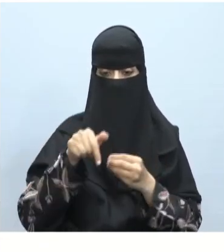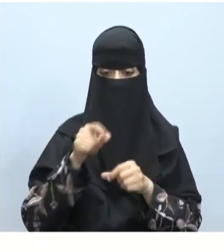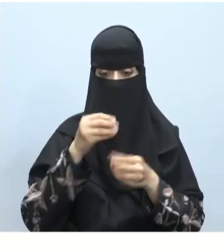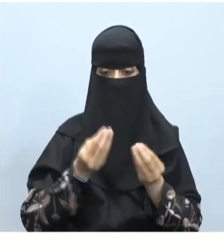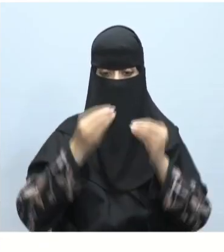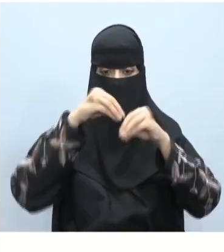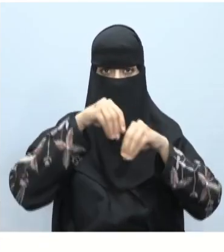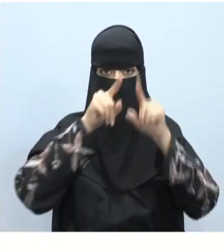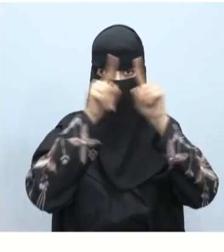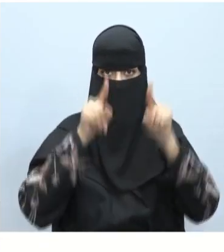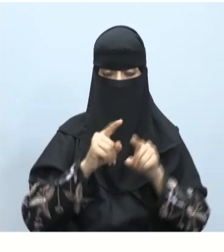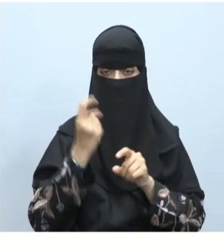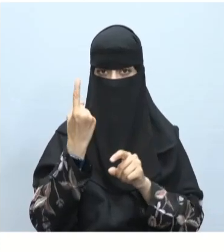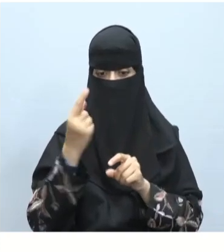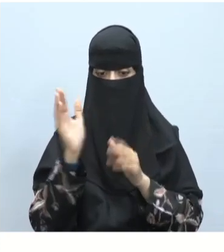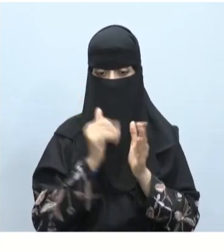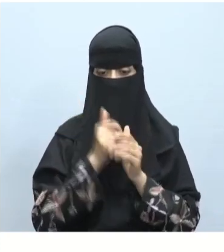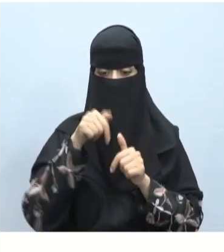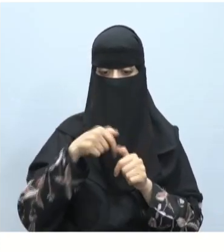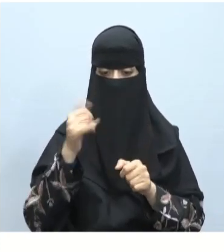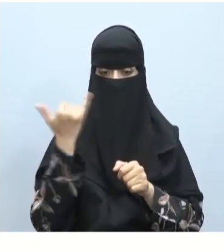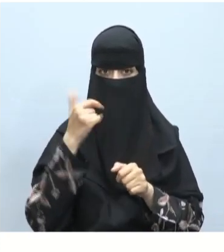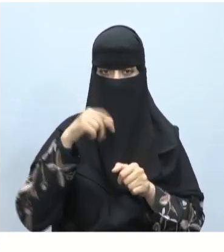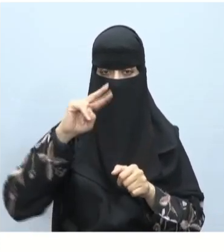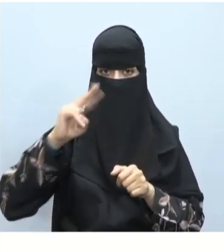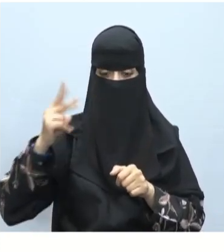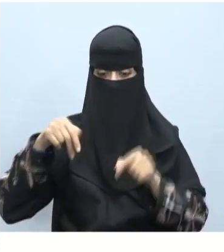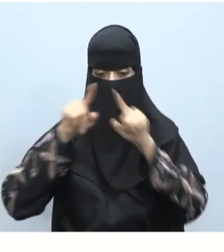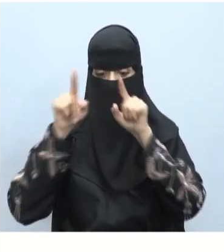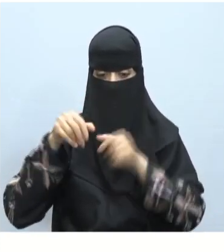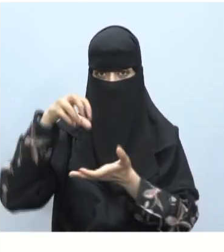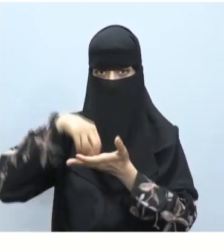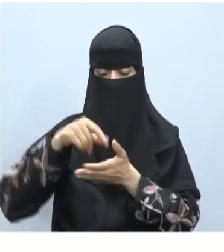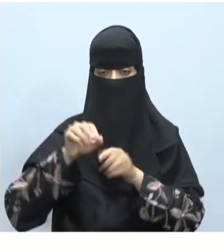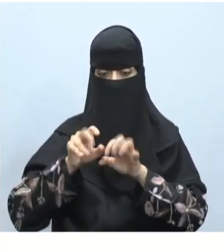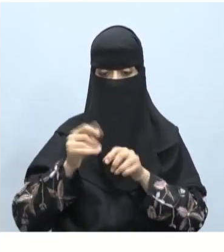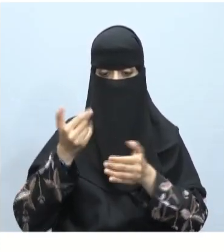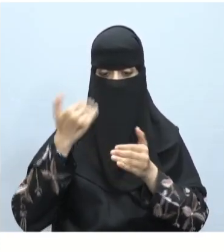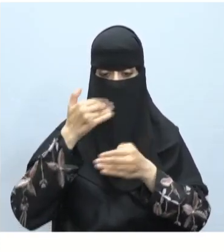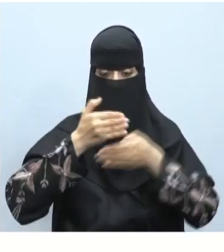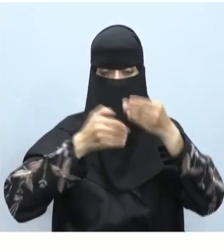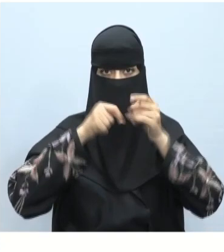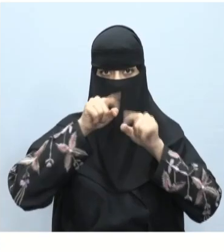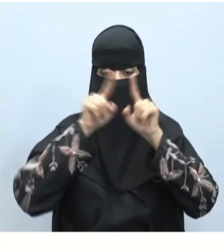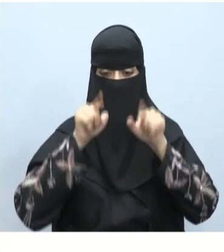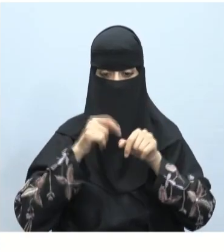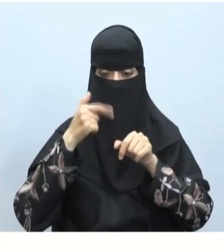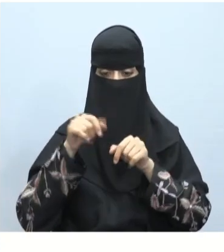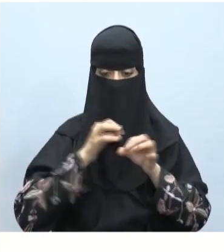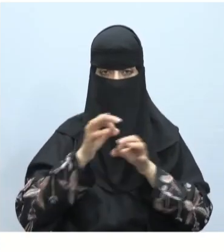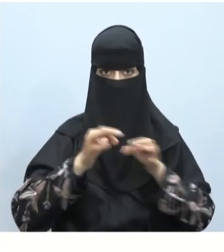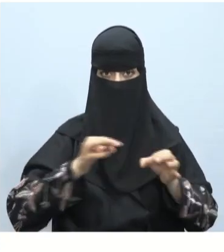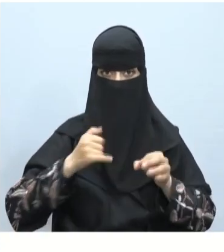درس إضافة الصفاحات الجزء الأول أهمية تعدد الصفحات في الموقع الإلكتروني وإنشاء الصفحات الإلكترونية